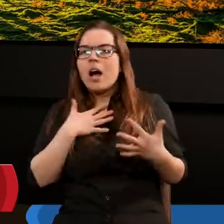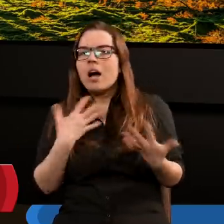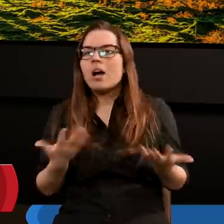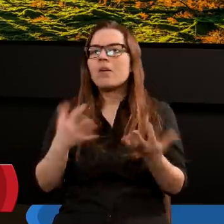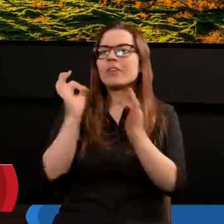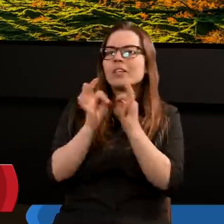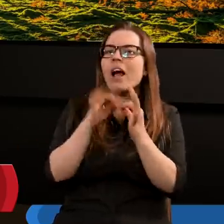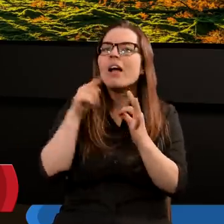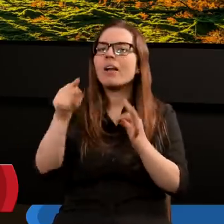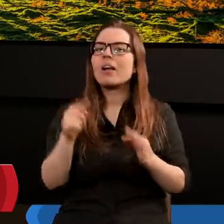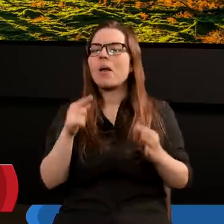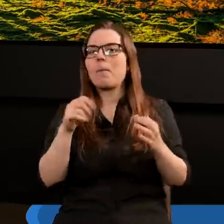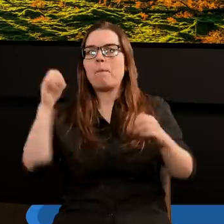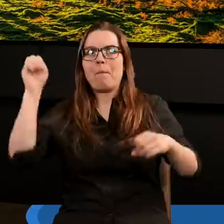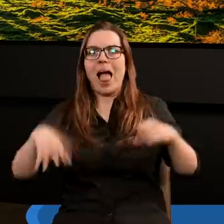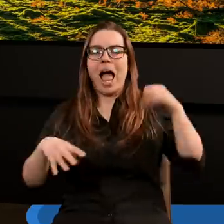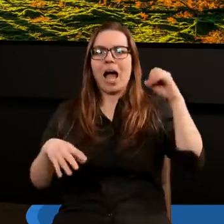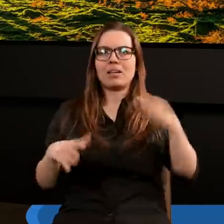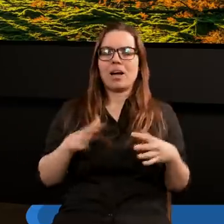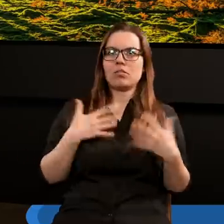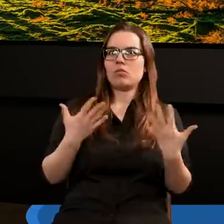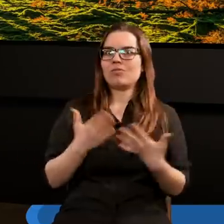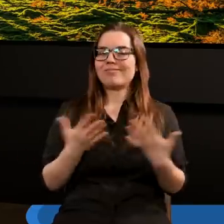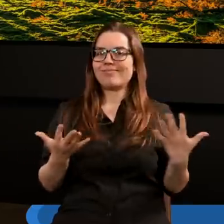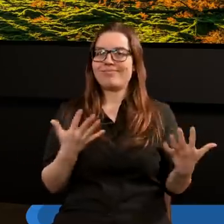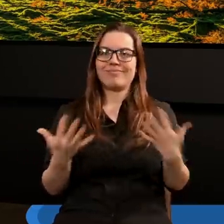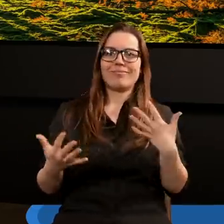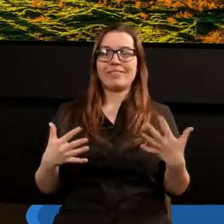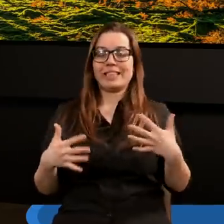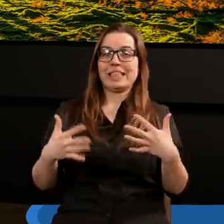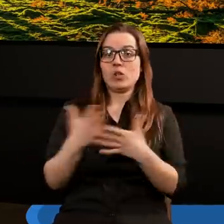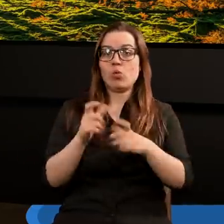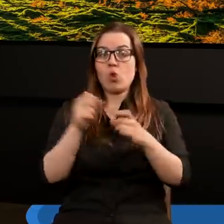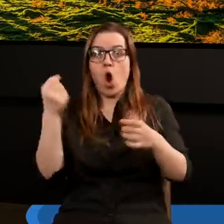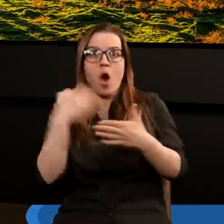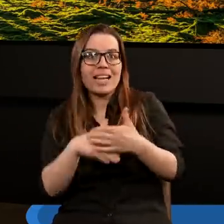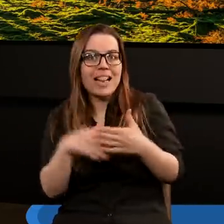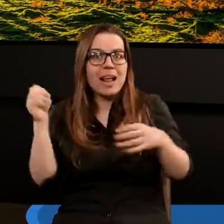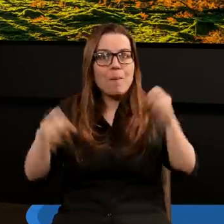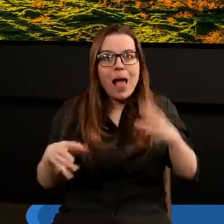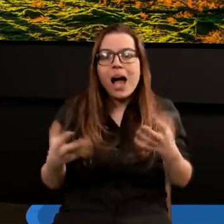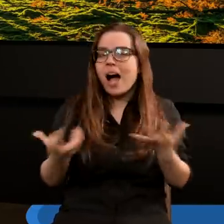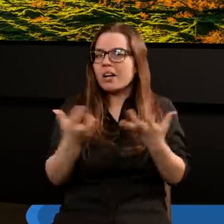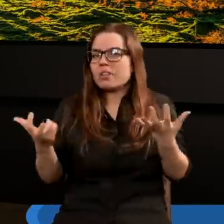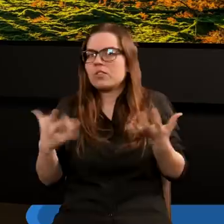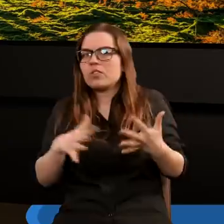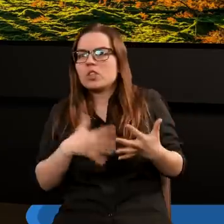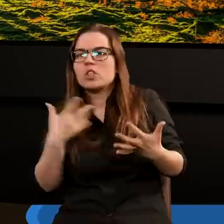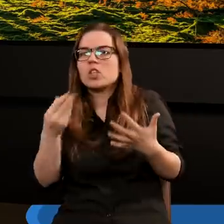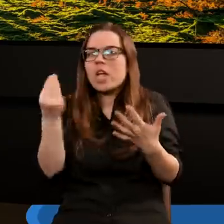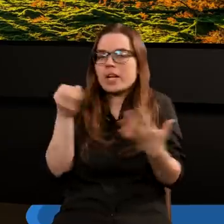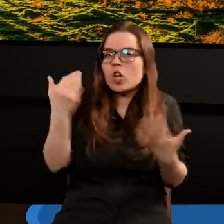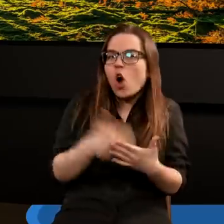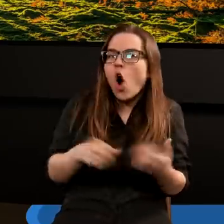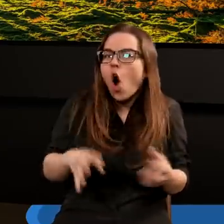w ogóle jak słyszymy samo słowo plaga, to już gdzieś tam się denerwujemy. Jeszcze ostateczna plaga, to chyba wydaje się, że to jeszcze